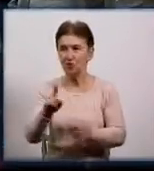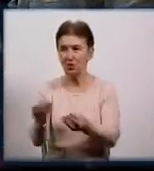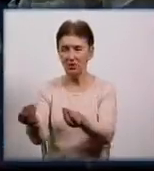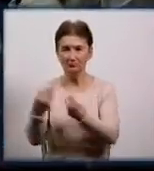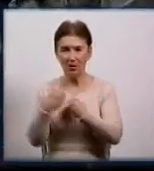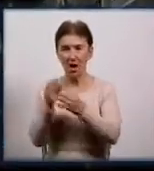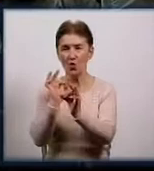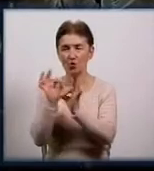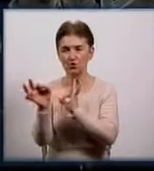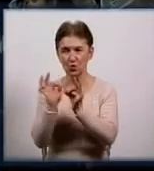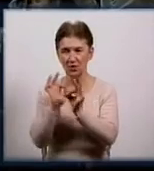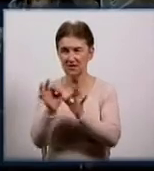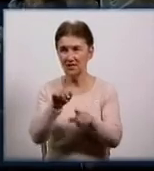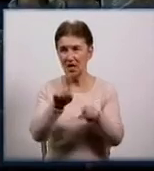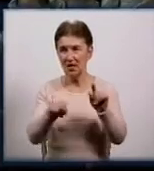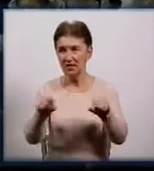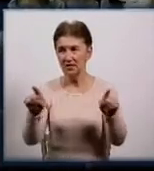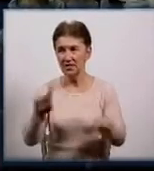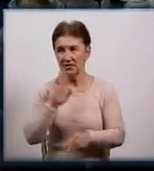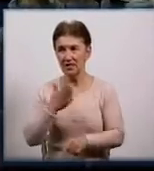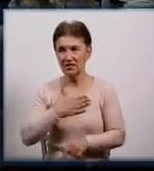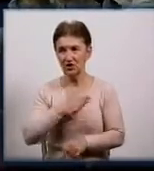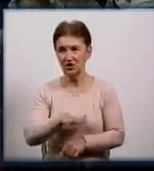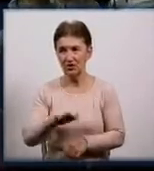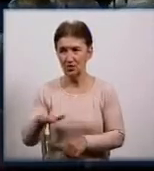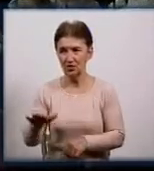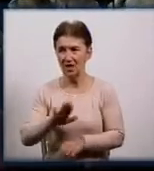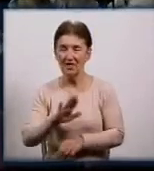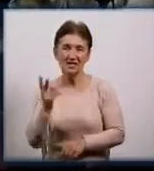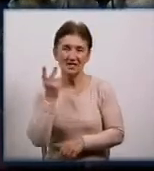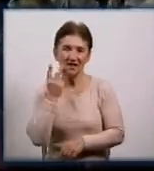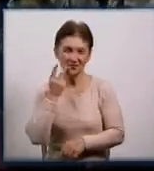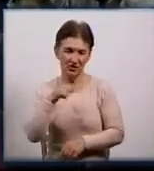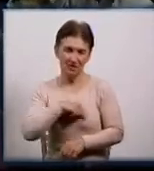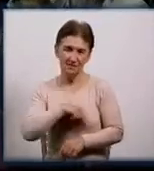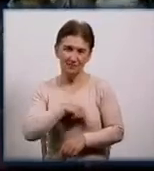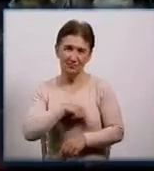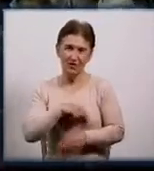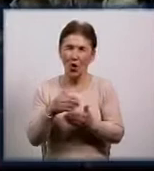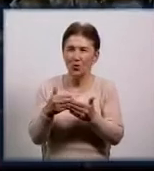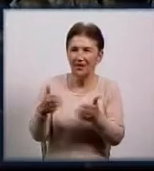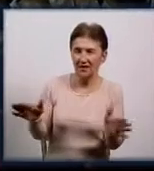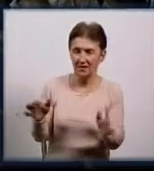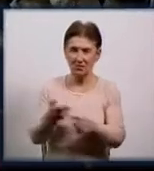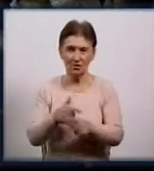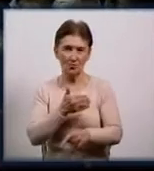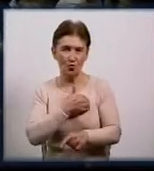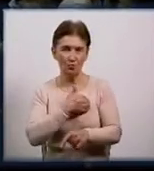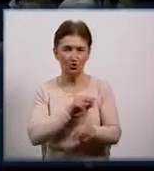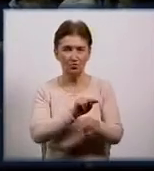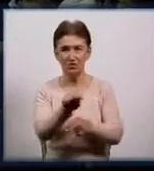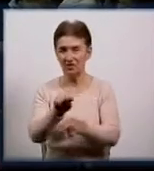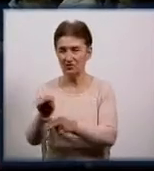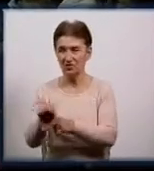консультацію. Іноді наші діти не завжди відкриті, і ми хочемо їх навчити, щоб вони були